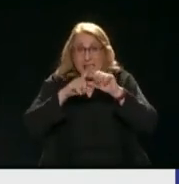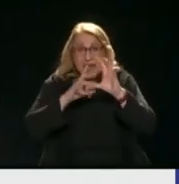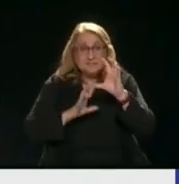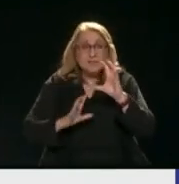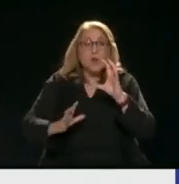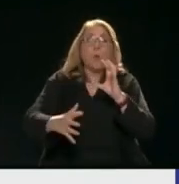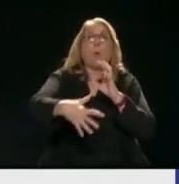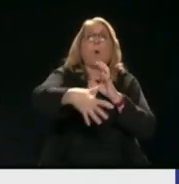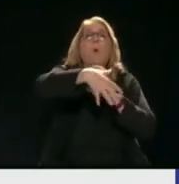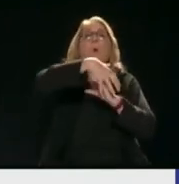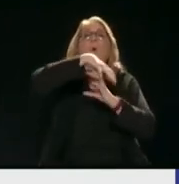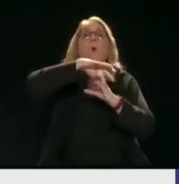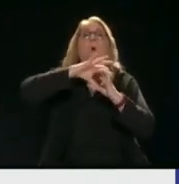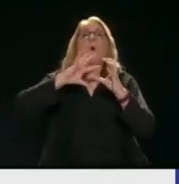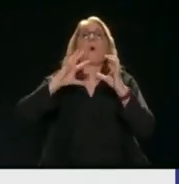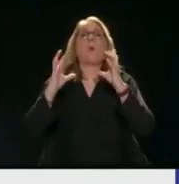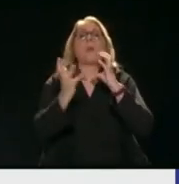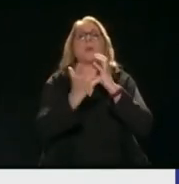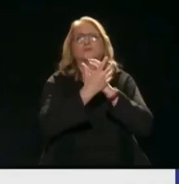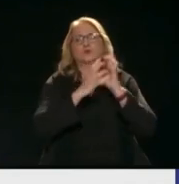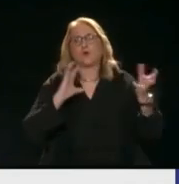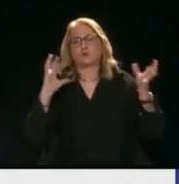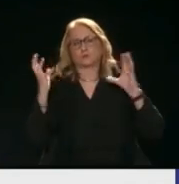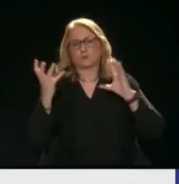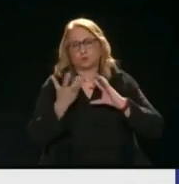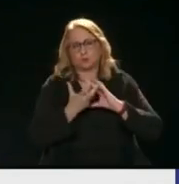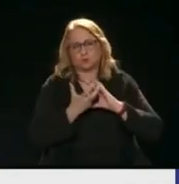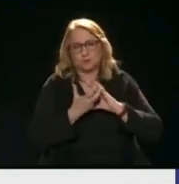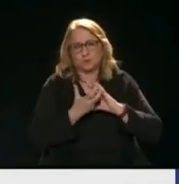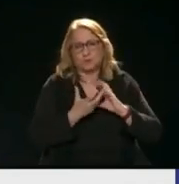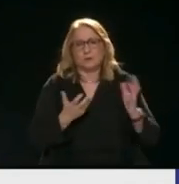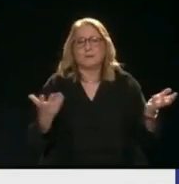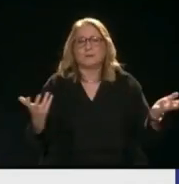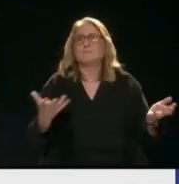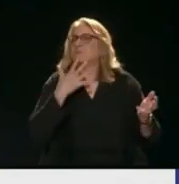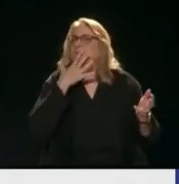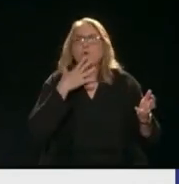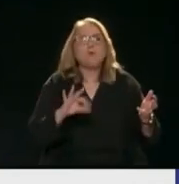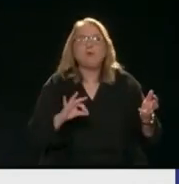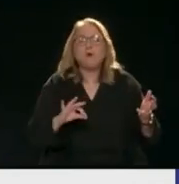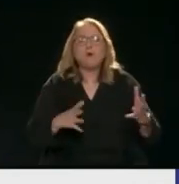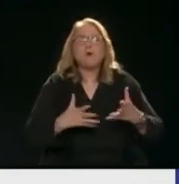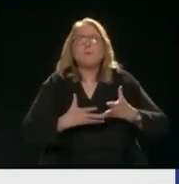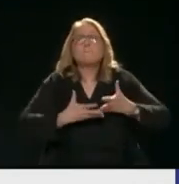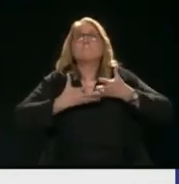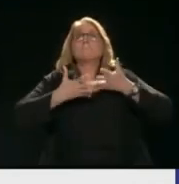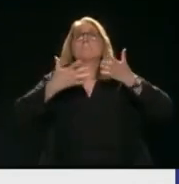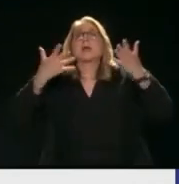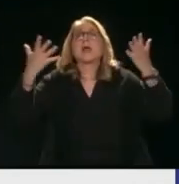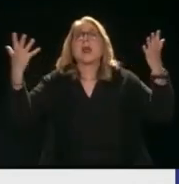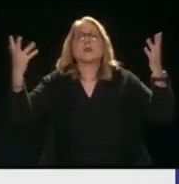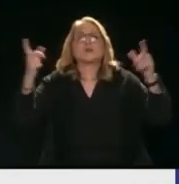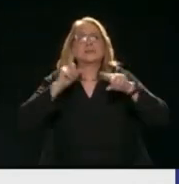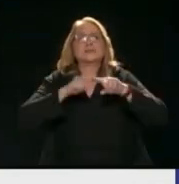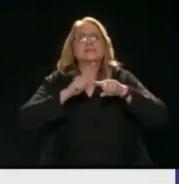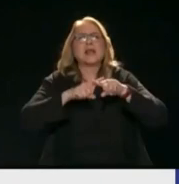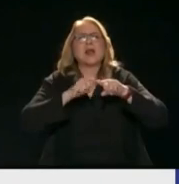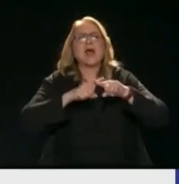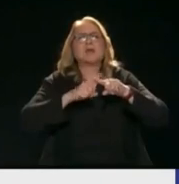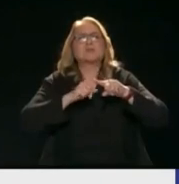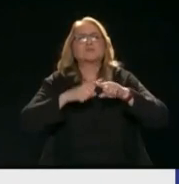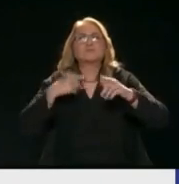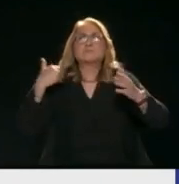γεωγραφικό διαμέρισμα Το δικό μας και δεν είναι Ιταλία Δεδομένου ότι τα αποτυπώματα Τα ίχνη Αλλά και το μεγαλείο Είναι σε όλο τον πλανήτη το Ελλάνιο